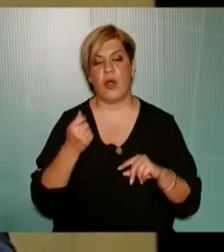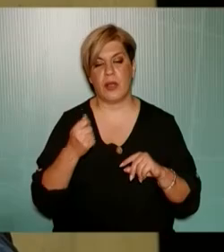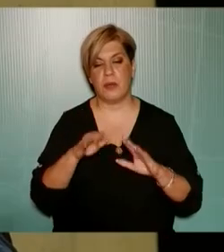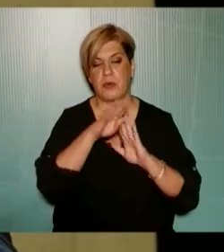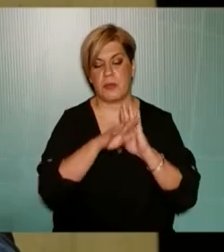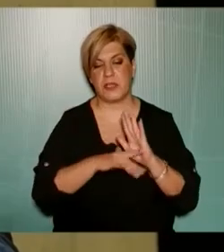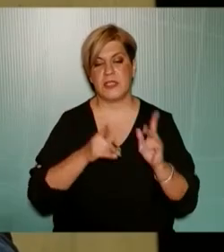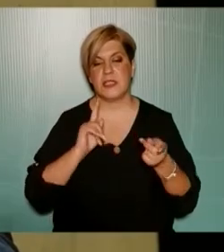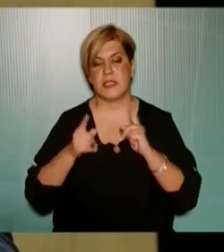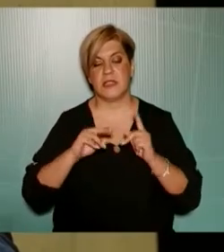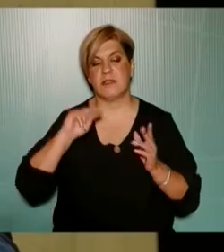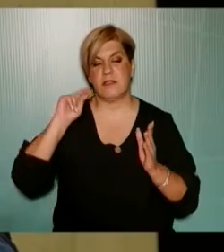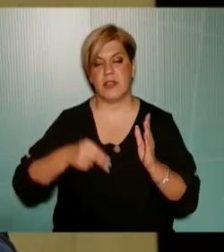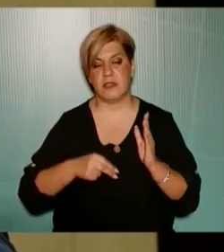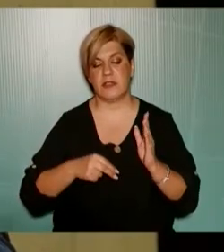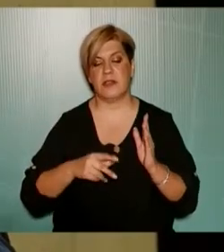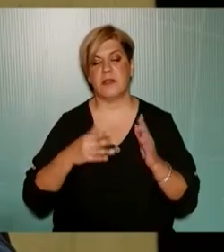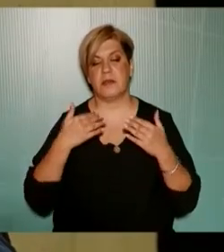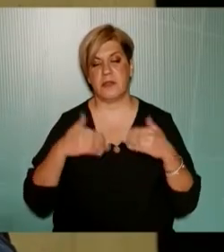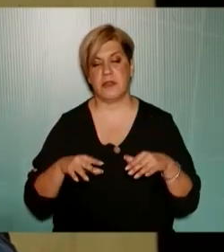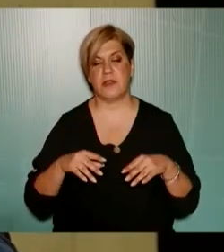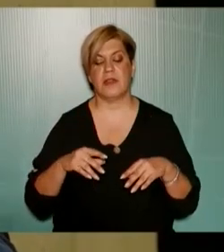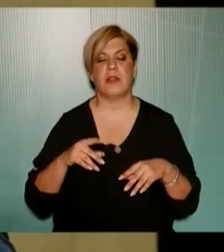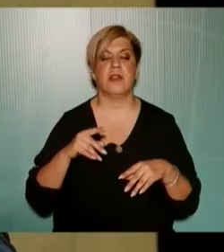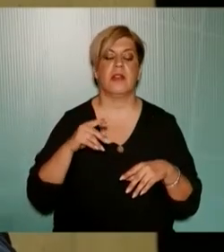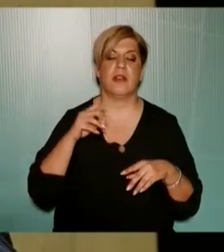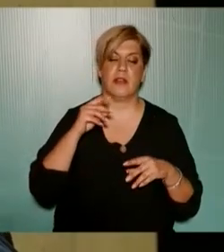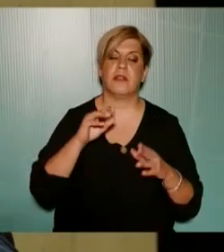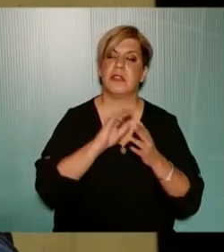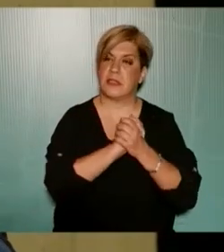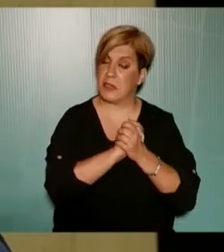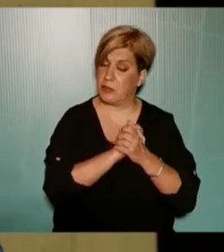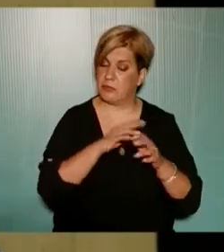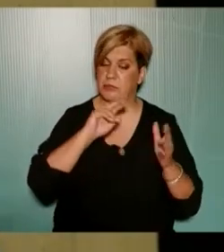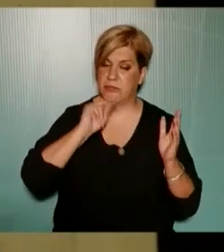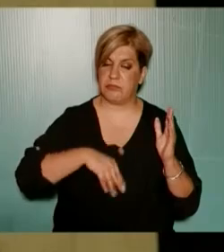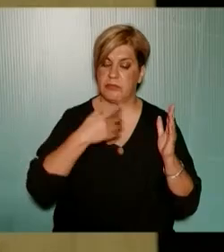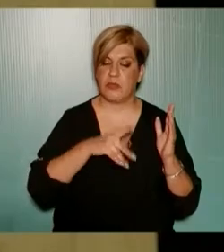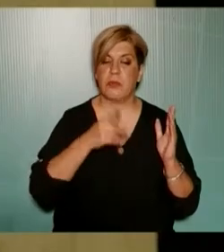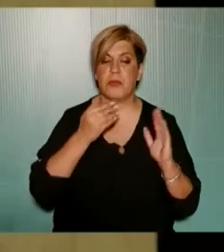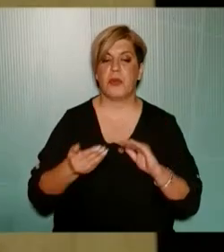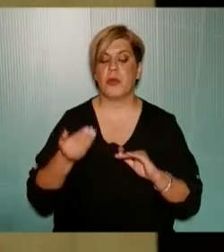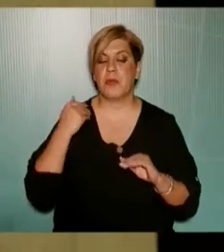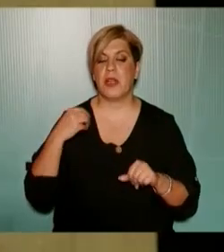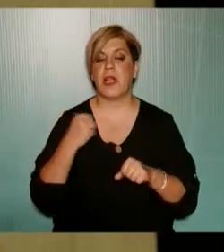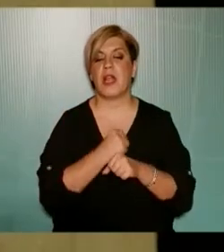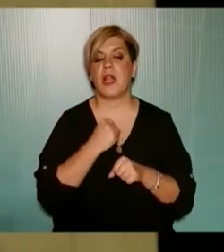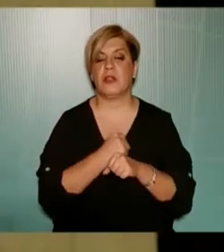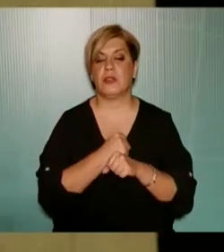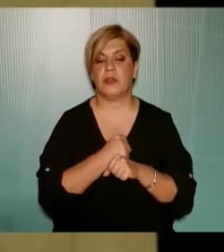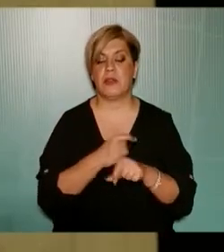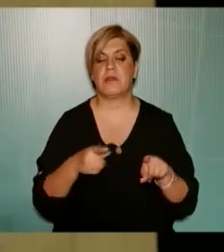προγραμματική σύμβαση που έγινε και υπεγράφει από το και η θέση τους οποίους και συγχαίρω όπως είναι οι προηγούμενοι εργαζόμενοι